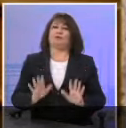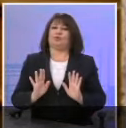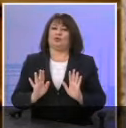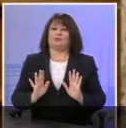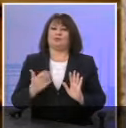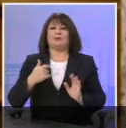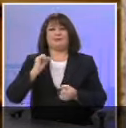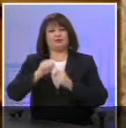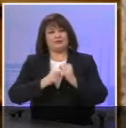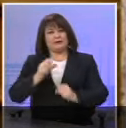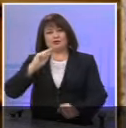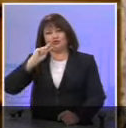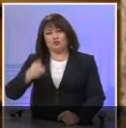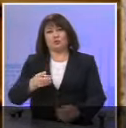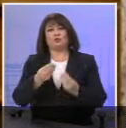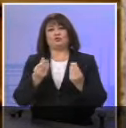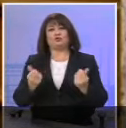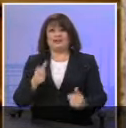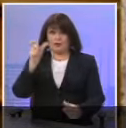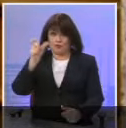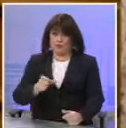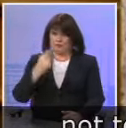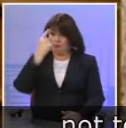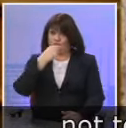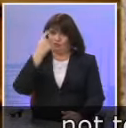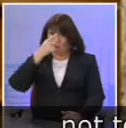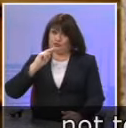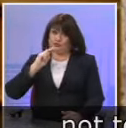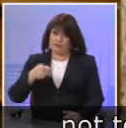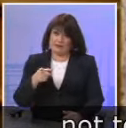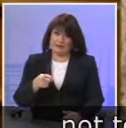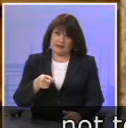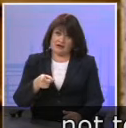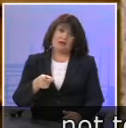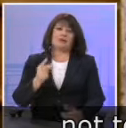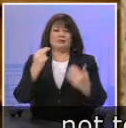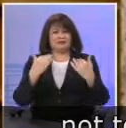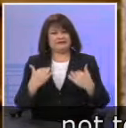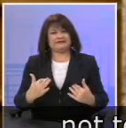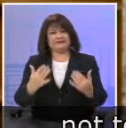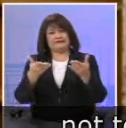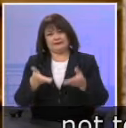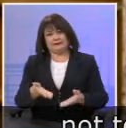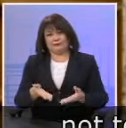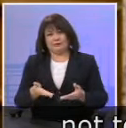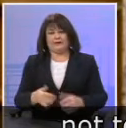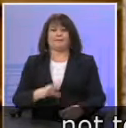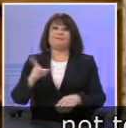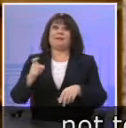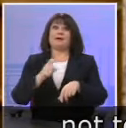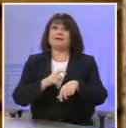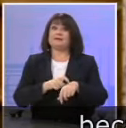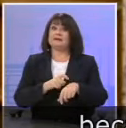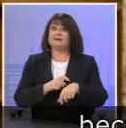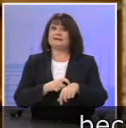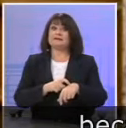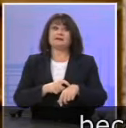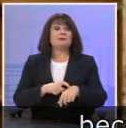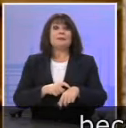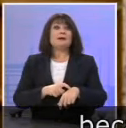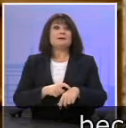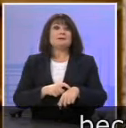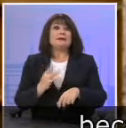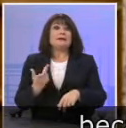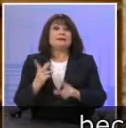προσπαθήσω να απαντήσω επί της ουσίας όχι σε εσάς, αλλά στο Κοινοβούλιο και στον ελληνικό λαό, διότι αυτή τη στιγμή εξετάζουμε